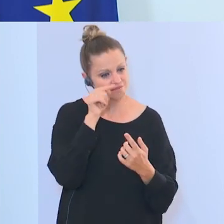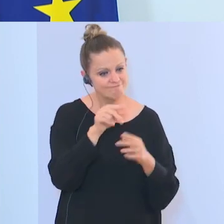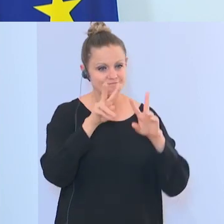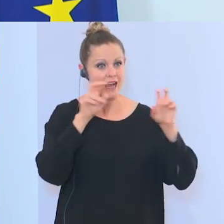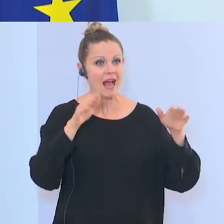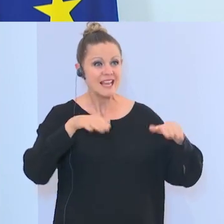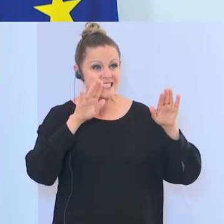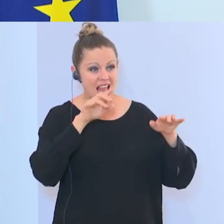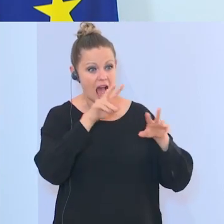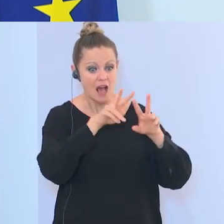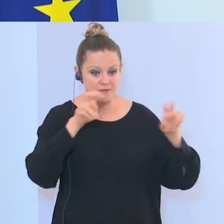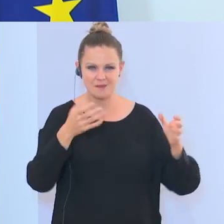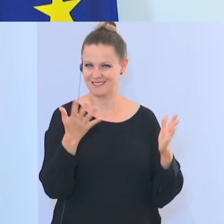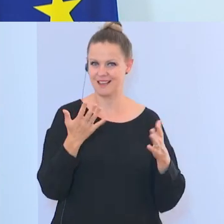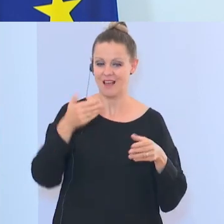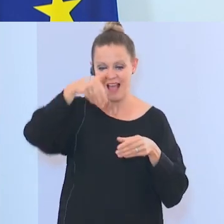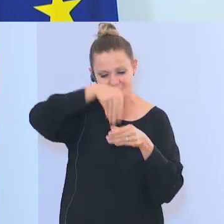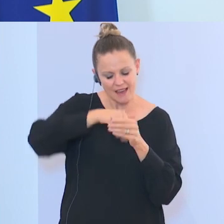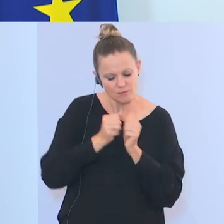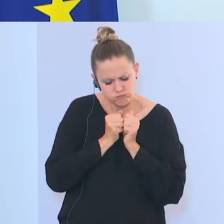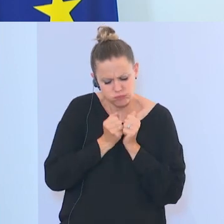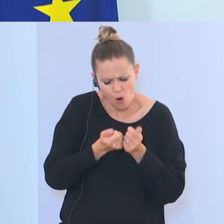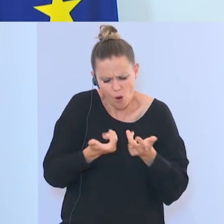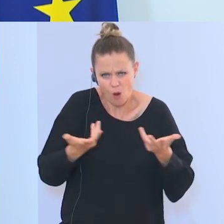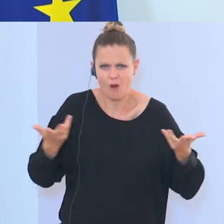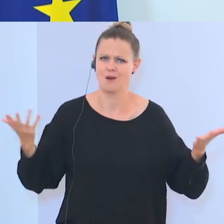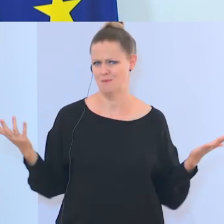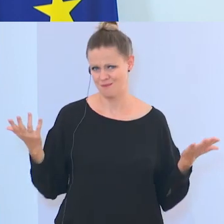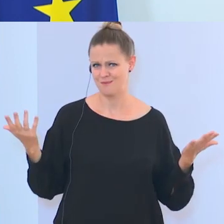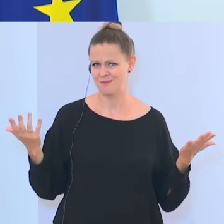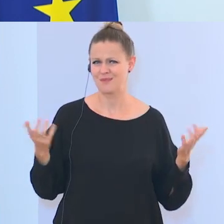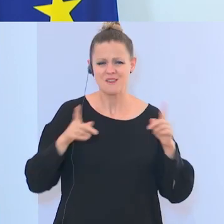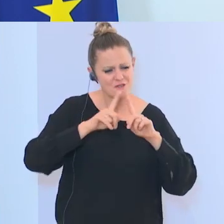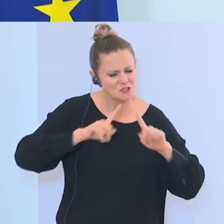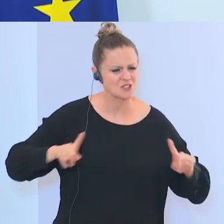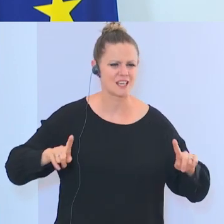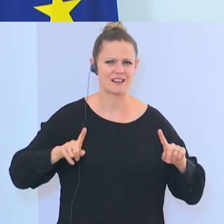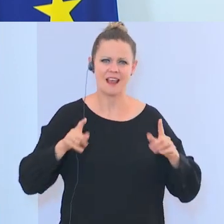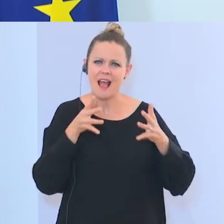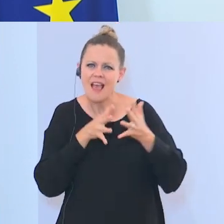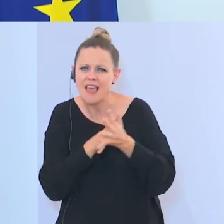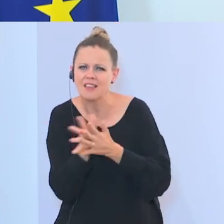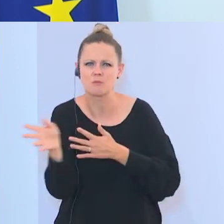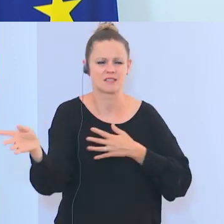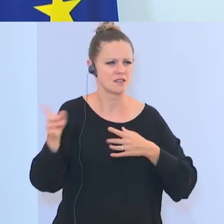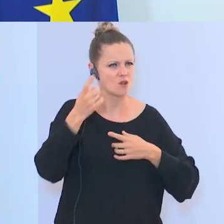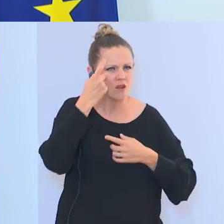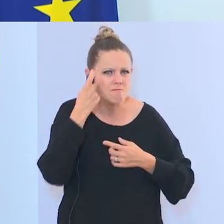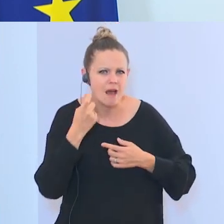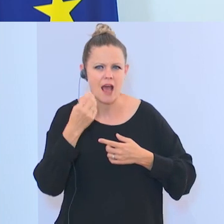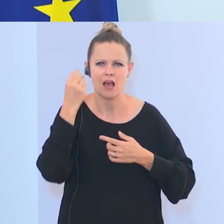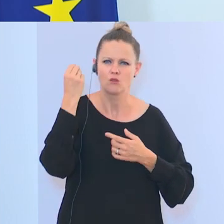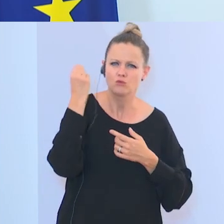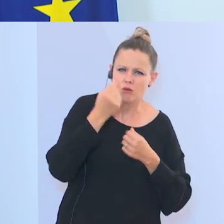sich, sondern wir haben eine Bandbreite innerhalb des Islams an Positionen, an Interpretationen, Auslegungen, an Schulen